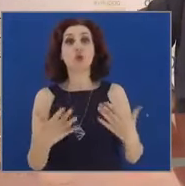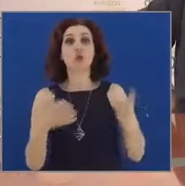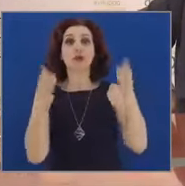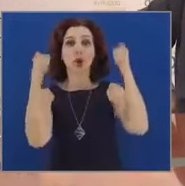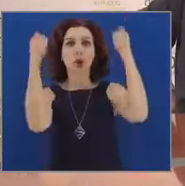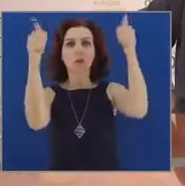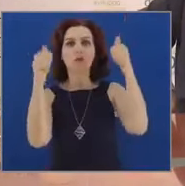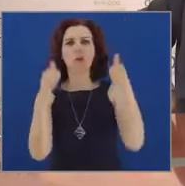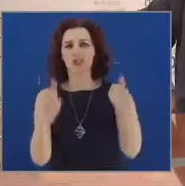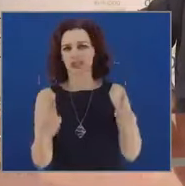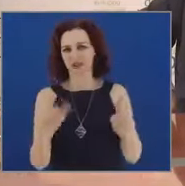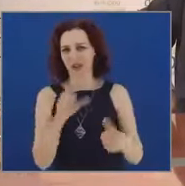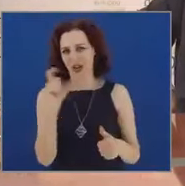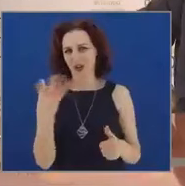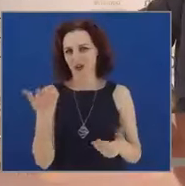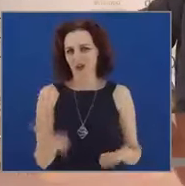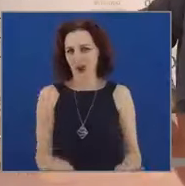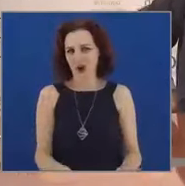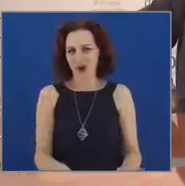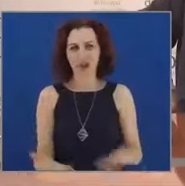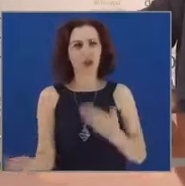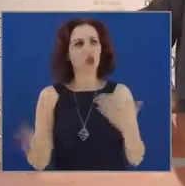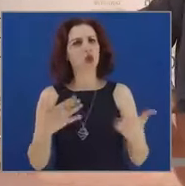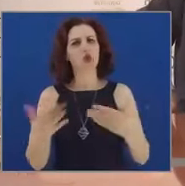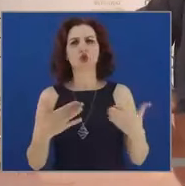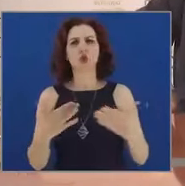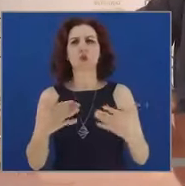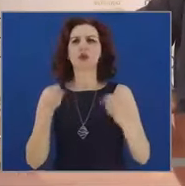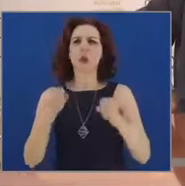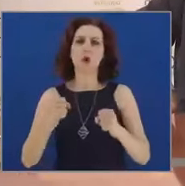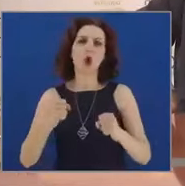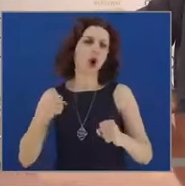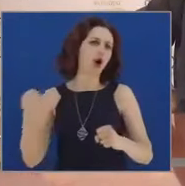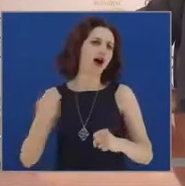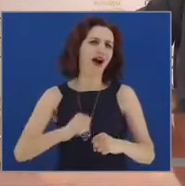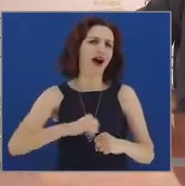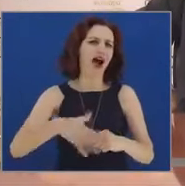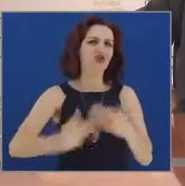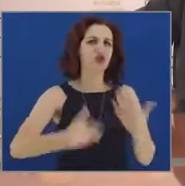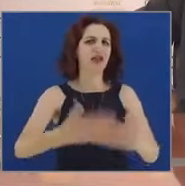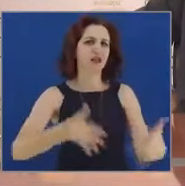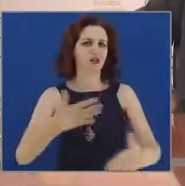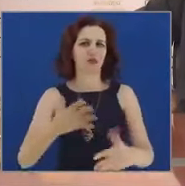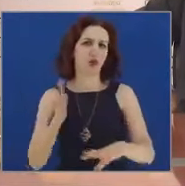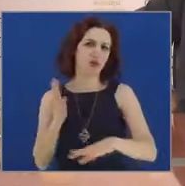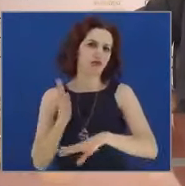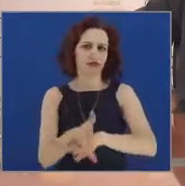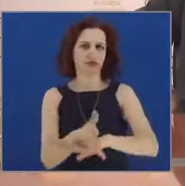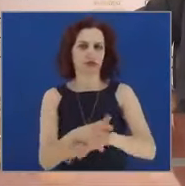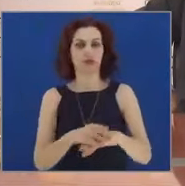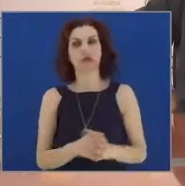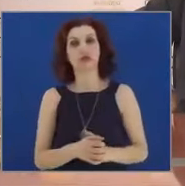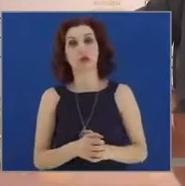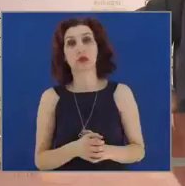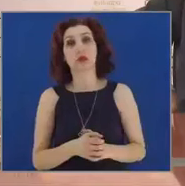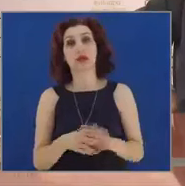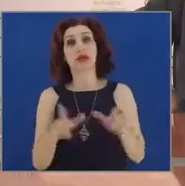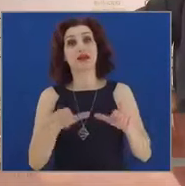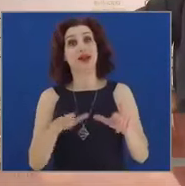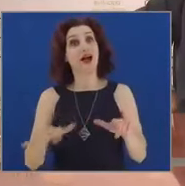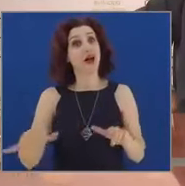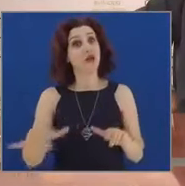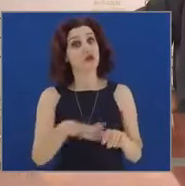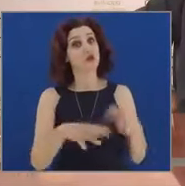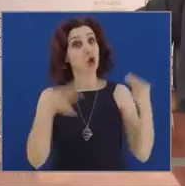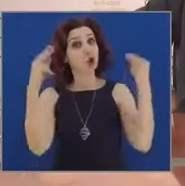giorni, potrà immediatamente accedere a queste accelerazioni. Per il Lazio, il totale nei prossimi